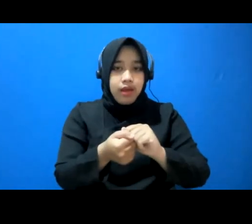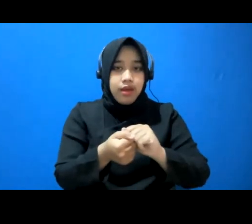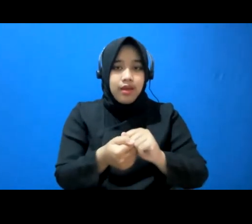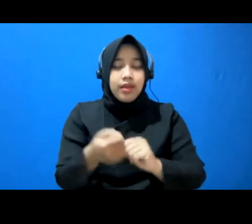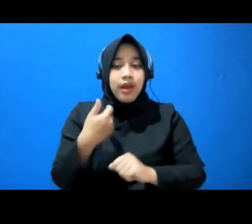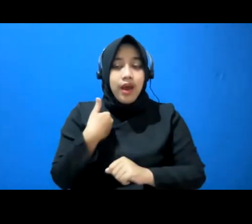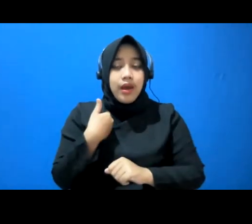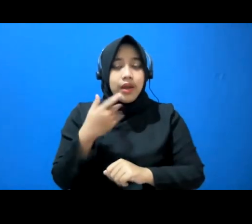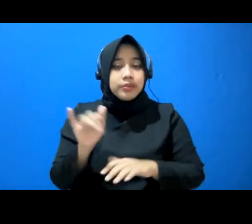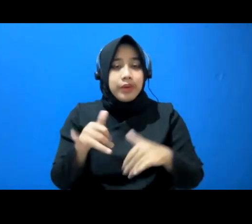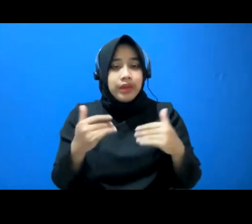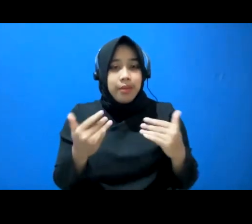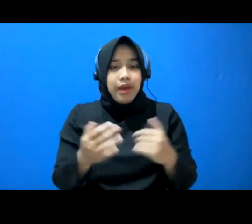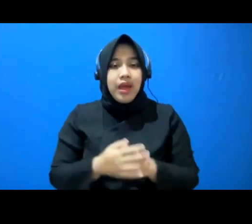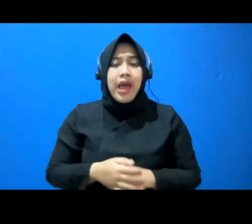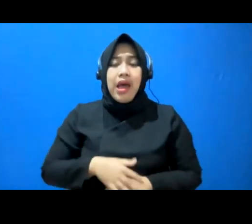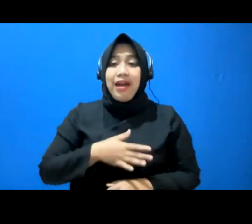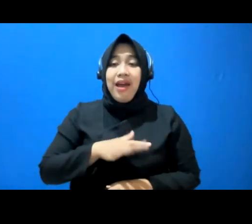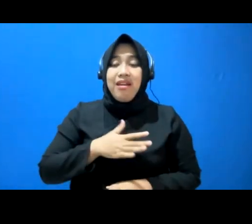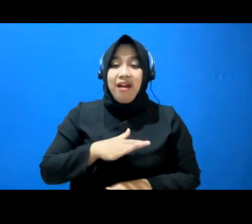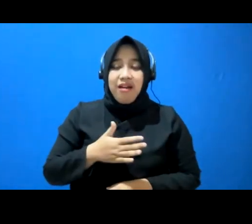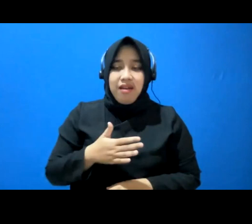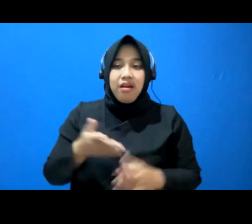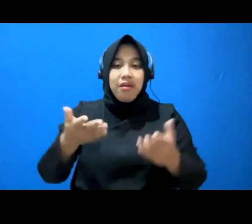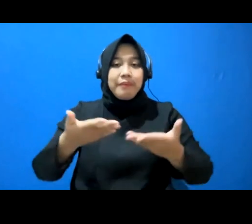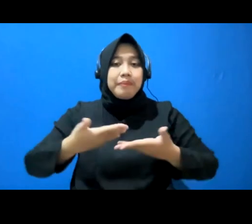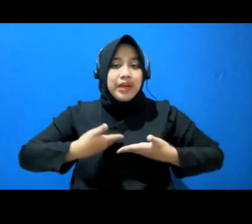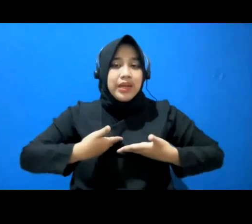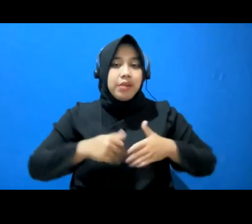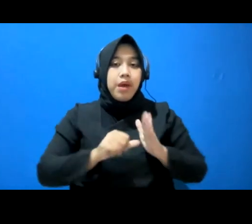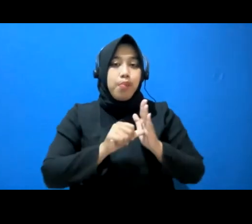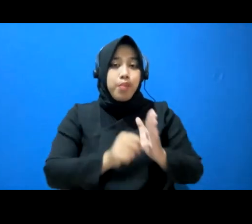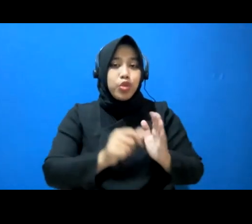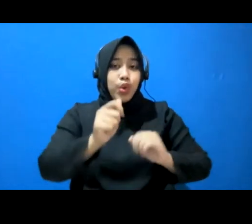terkadang penerima bantuan hukum